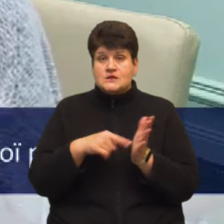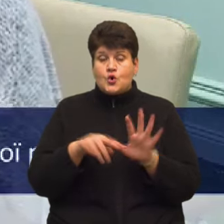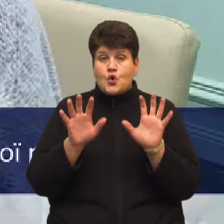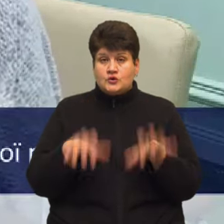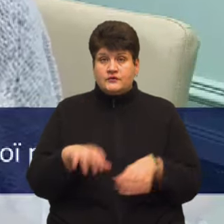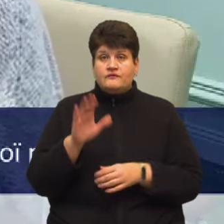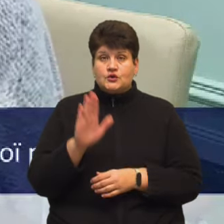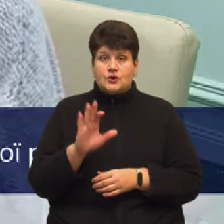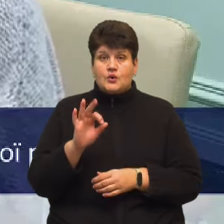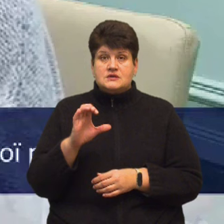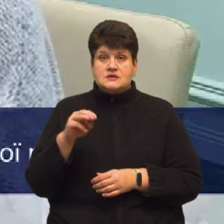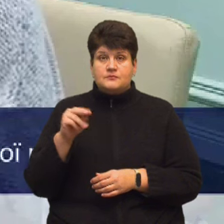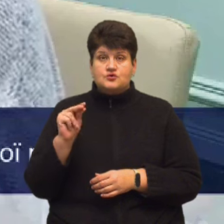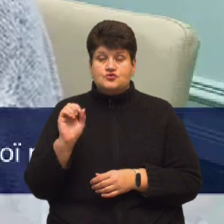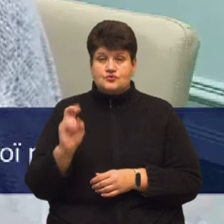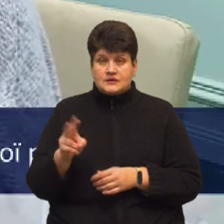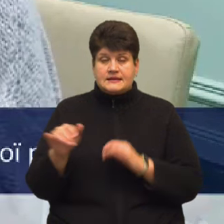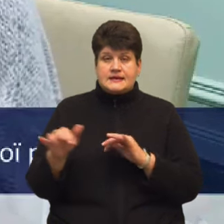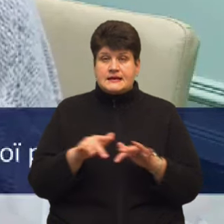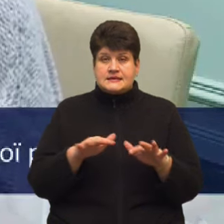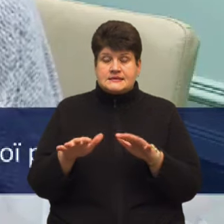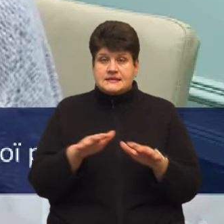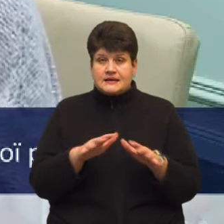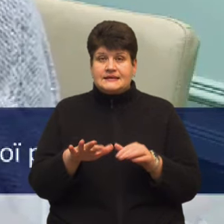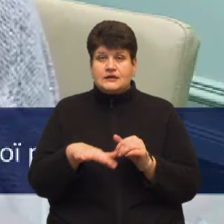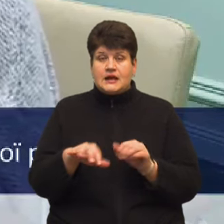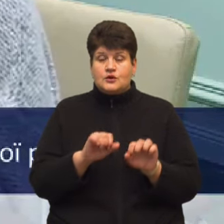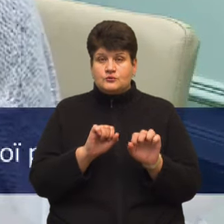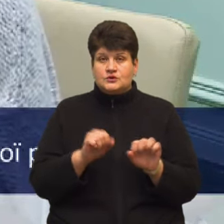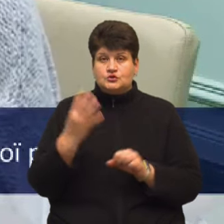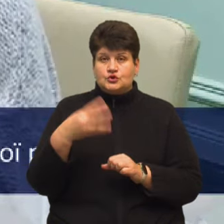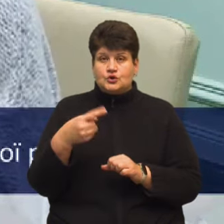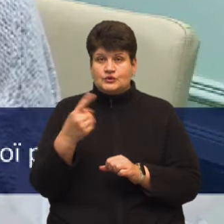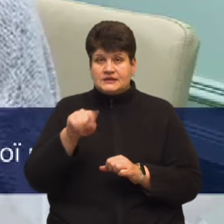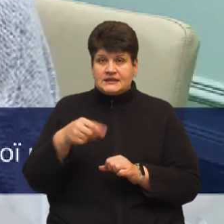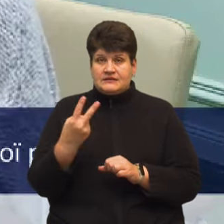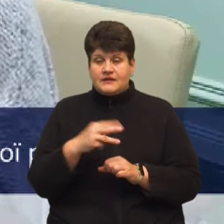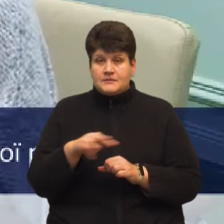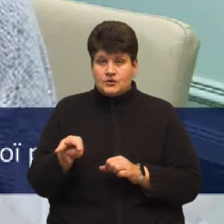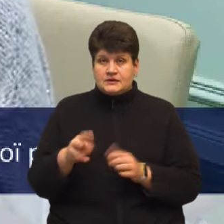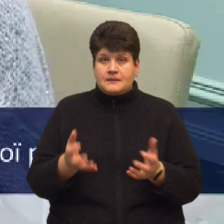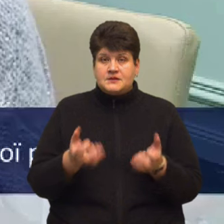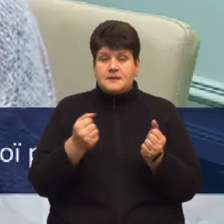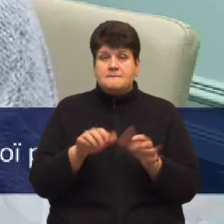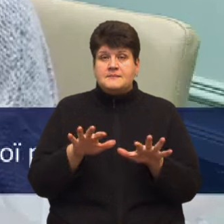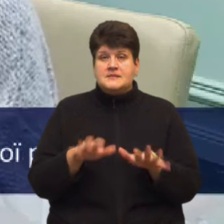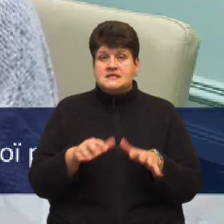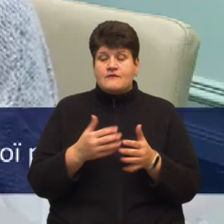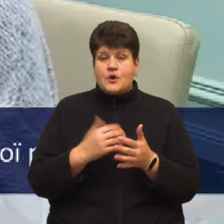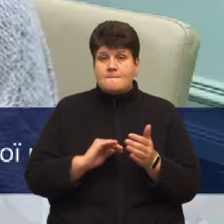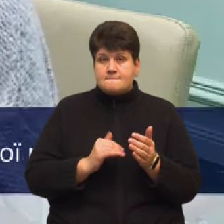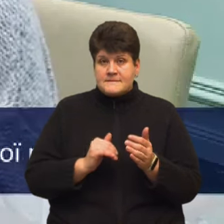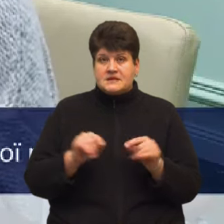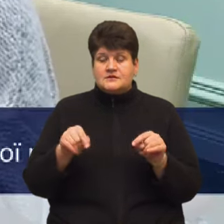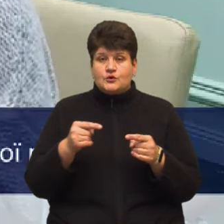Остапчук. На заходи з територіальної оборони – 41,2 мільйони. На підтримку місцевого бізнесу для створення